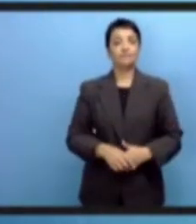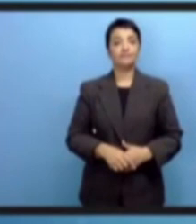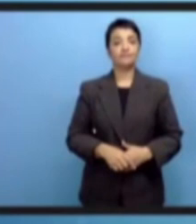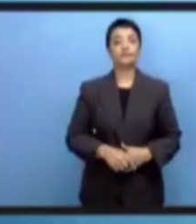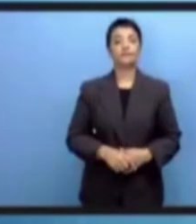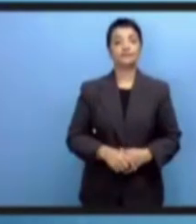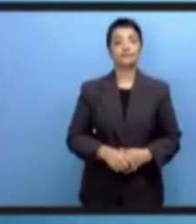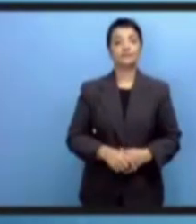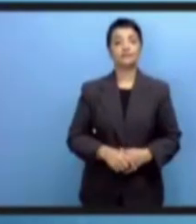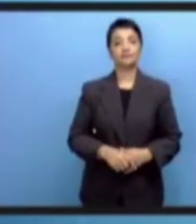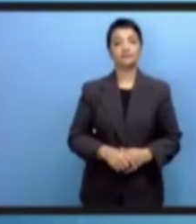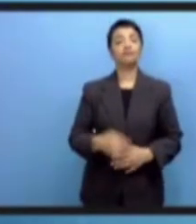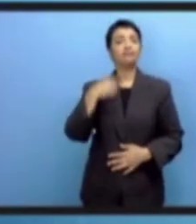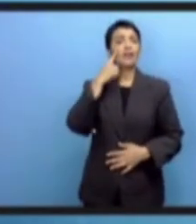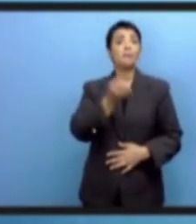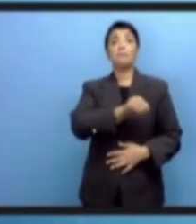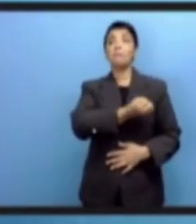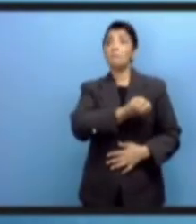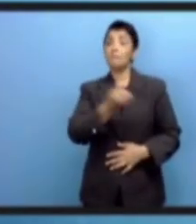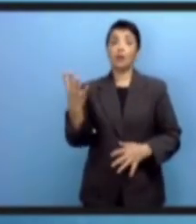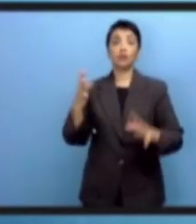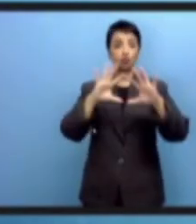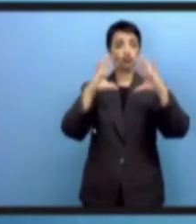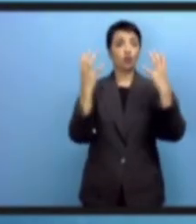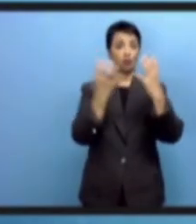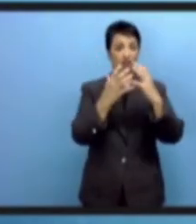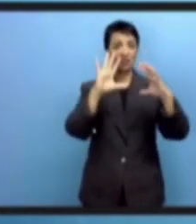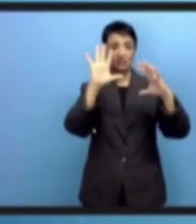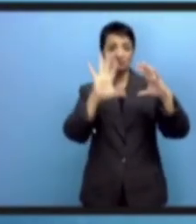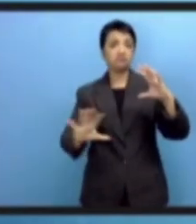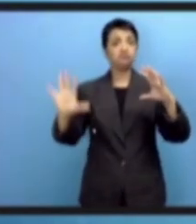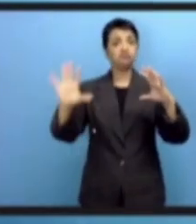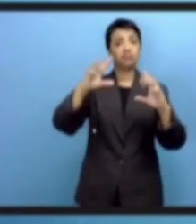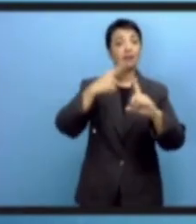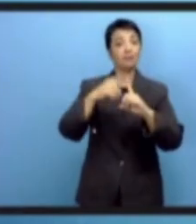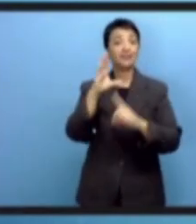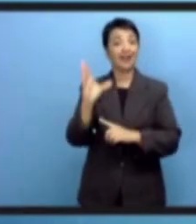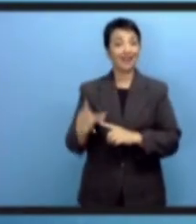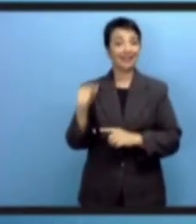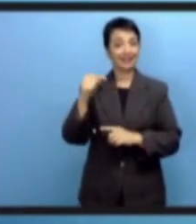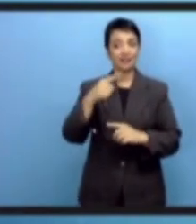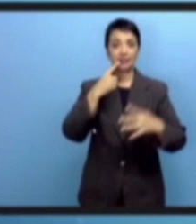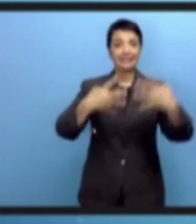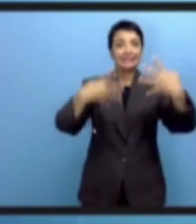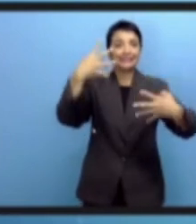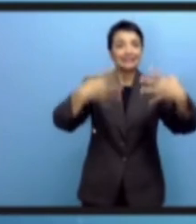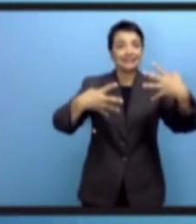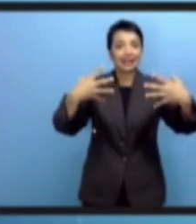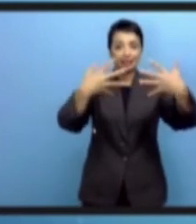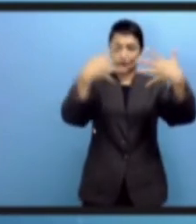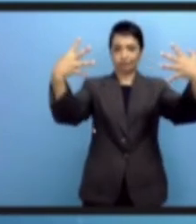Третье приоритетное направление для Африки заключается в том, что для большинства стран